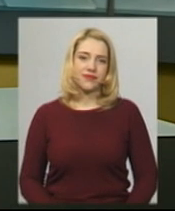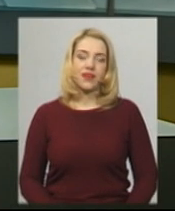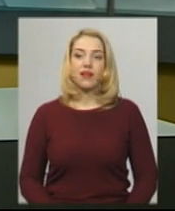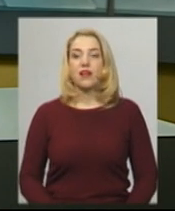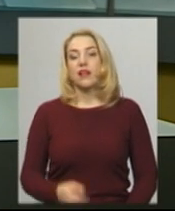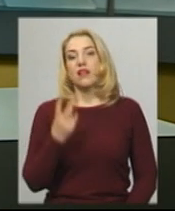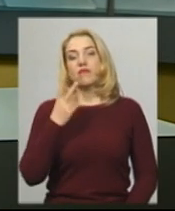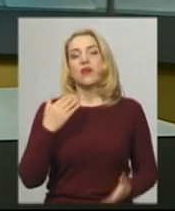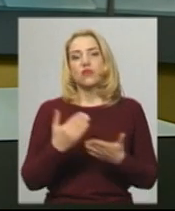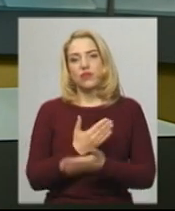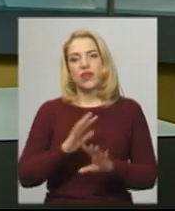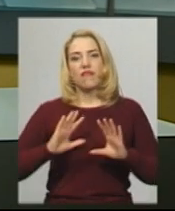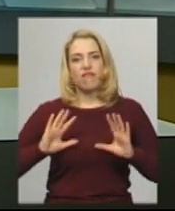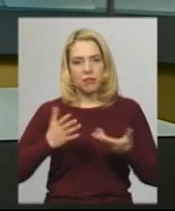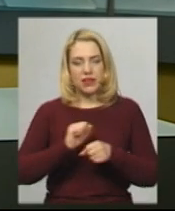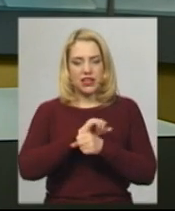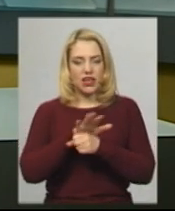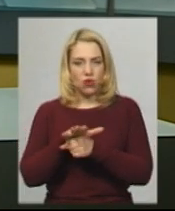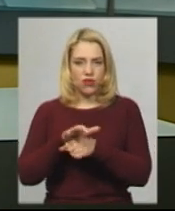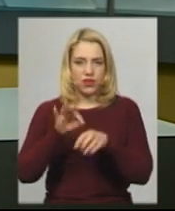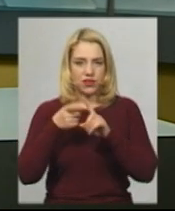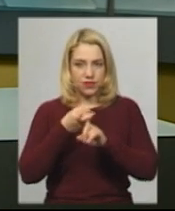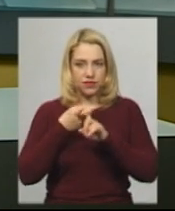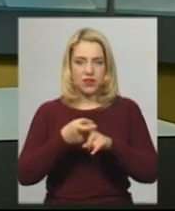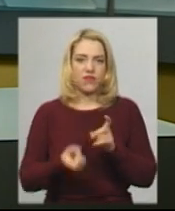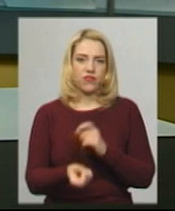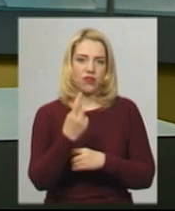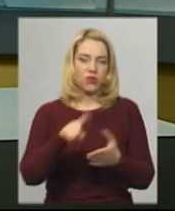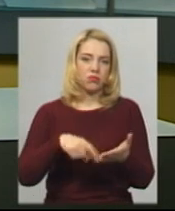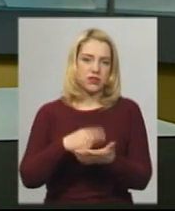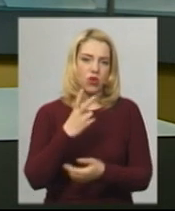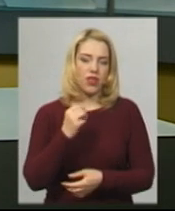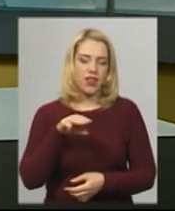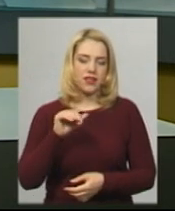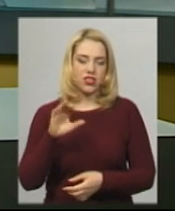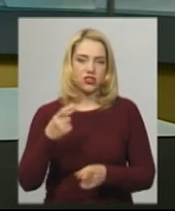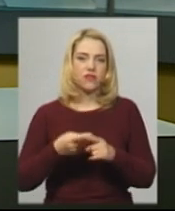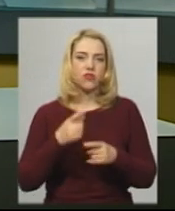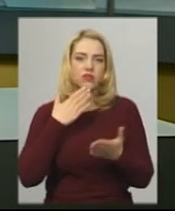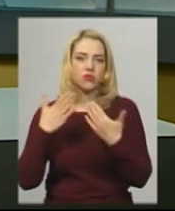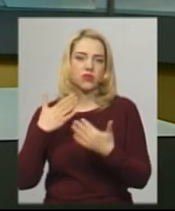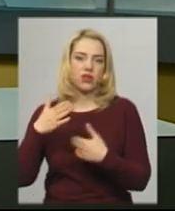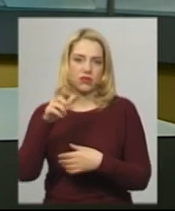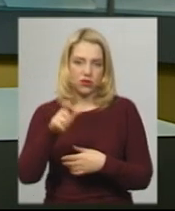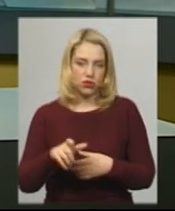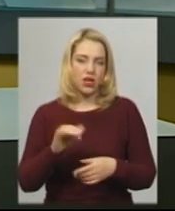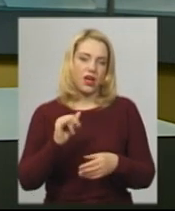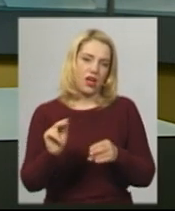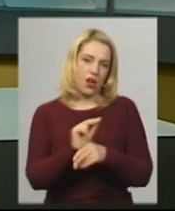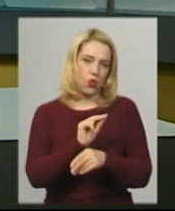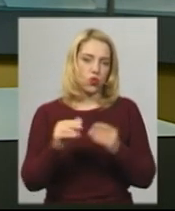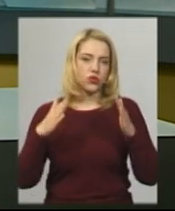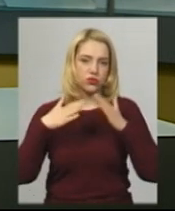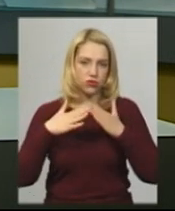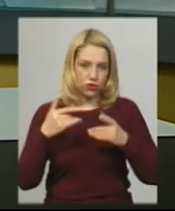Два нових випадки інфікування на COVID-19 виявили у Нетішині. Це контактні особи лікуються амбулаторно. Таким чином, за